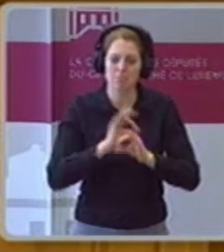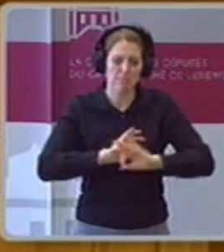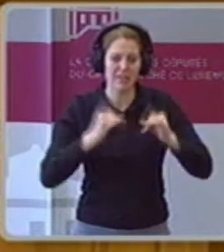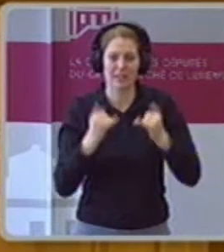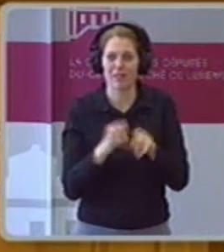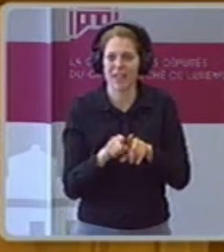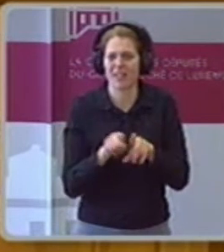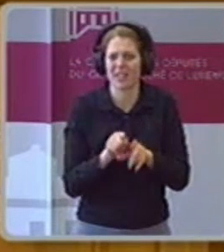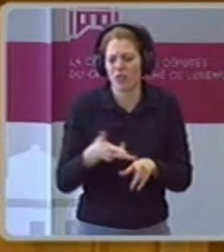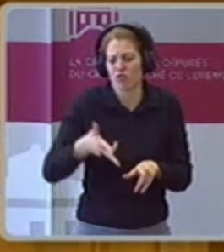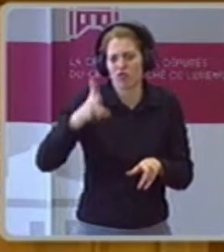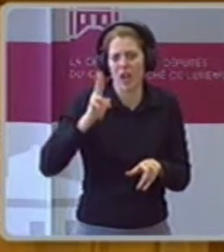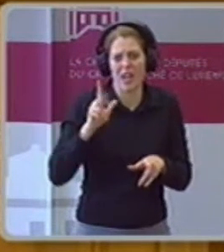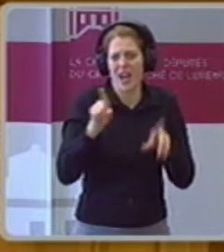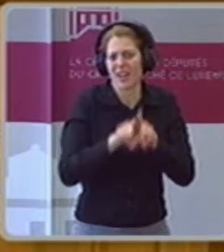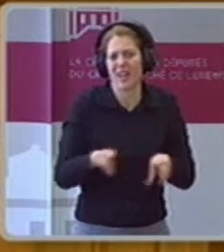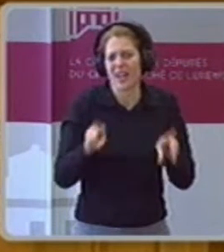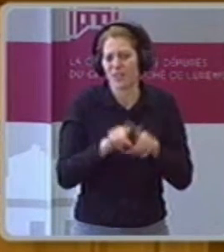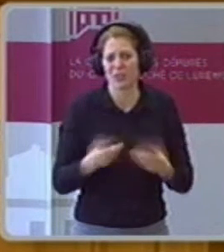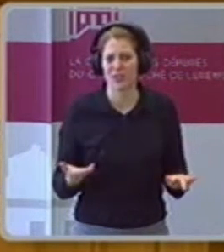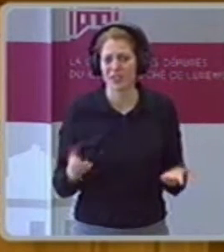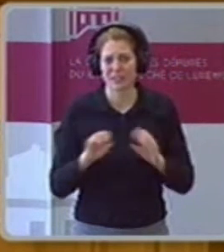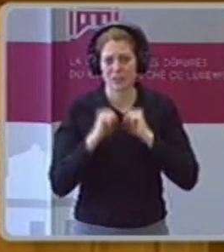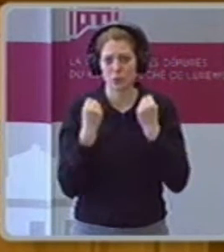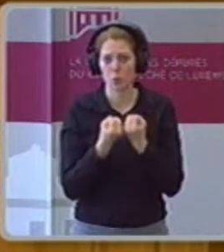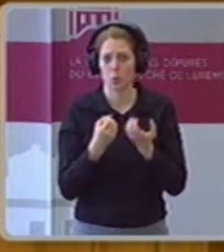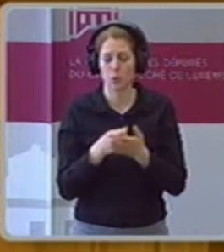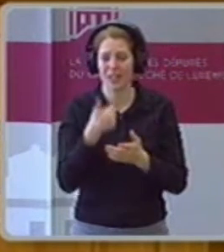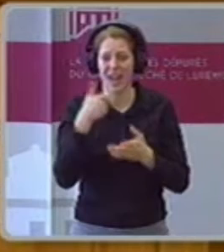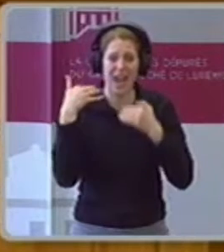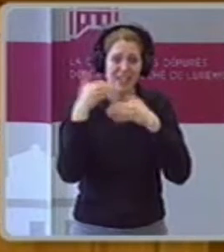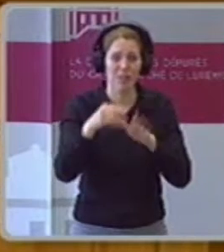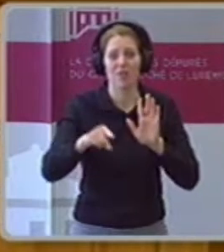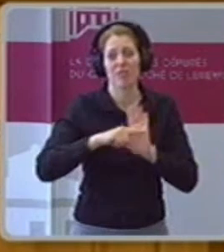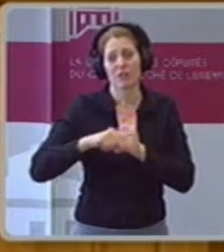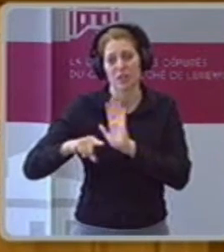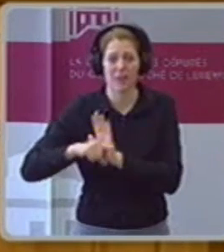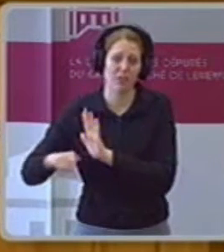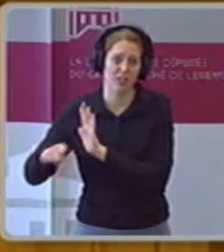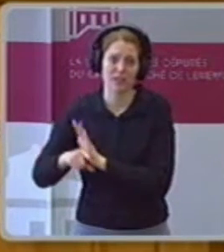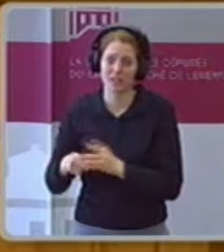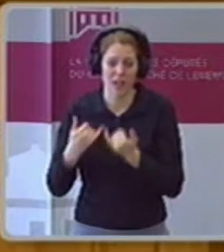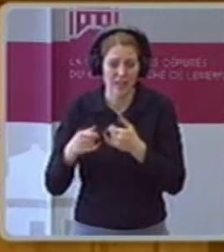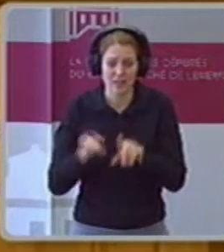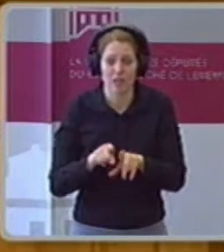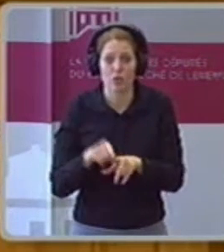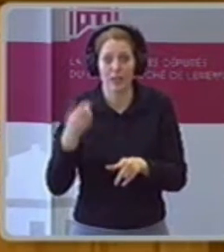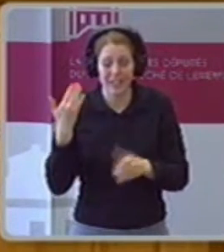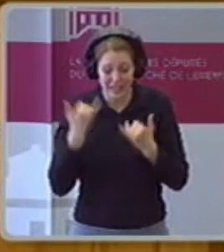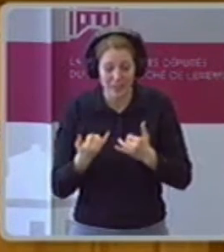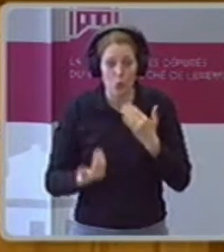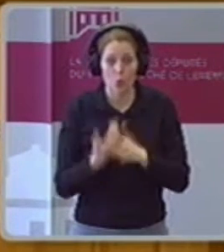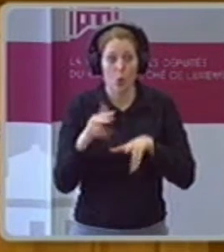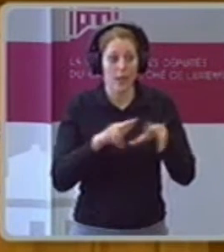Defizit hat, auch wo das Regierung wie so getrat hat, und ich meine, ich meine, meine, ich gerade gesagt, wir können als Staat nicht leschen, ob Jahre immer 1 Milliarden